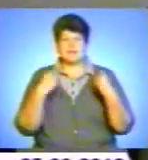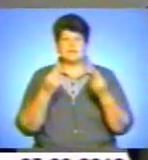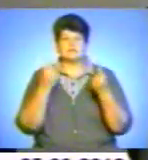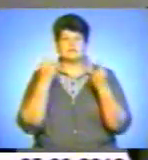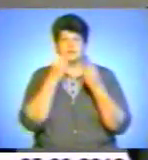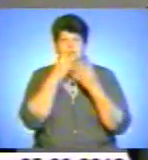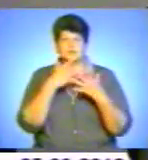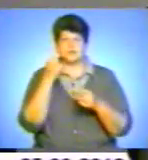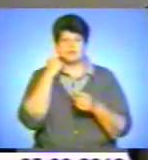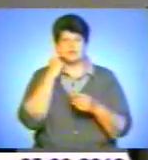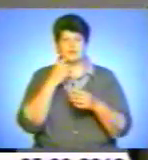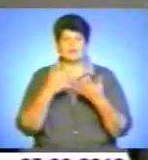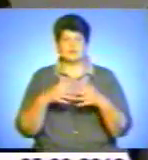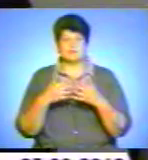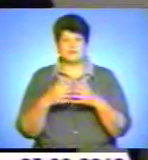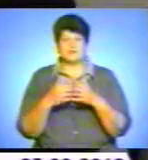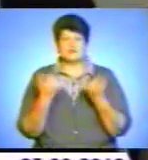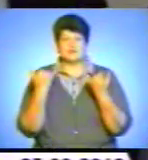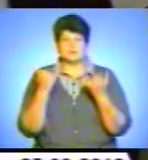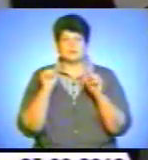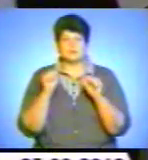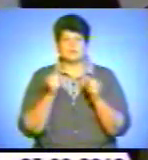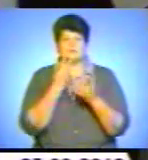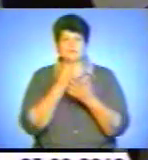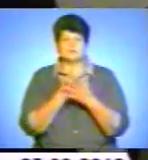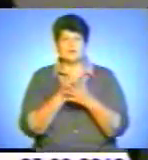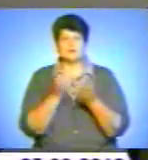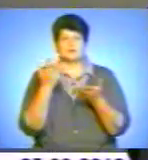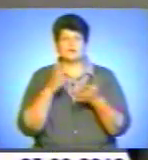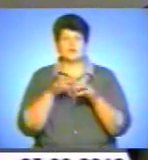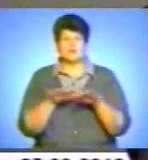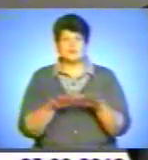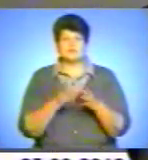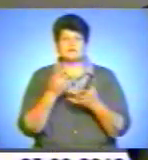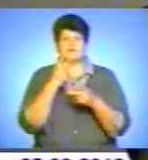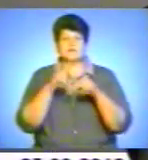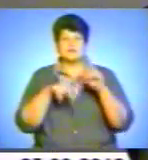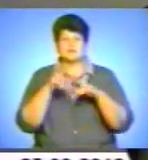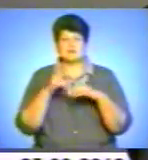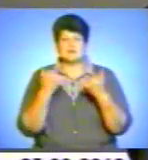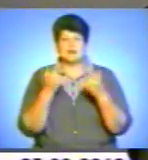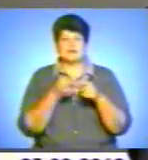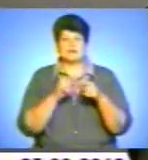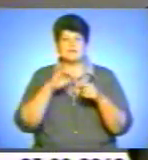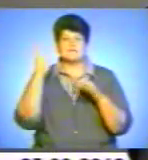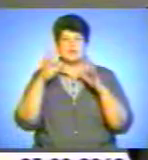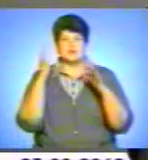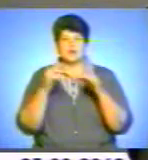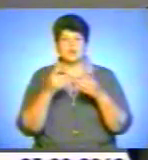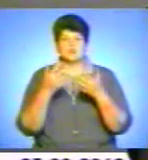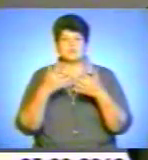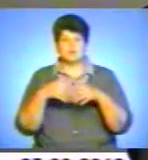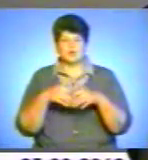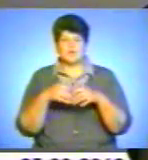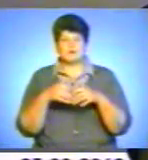треба вважати не тільки той ефект, який відбувається відбування цих вітроустановок, але кумулятивний